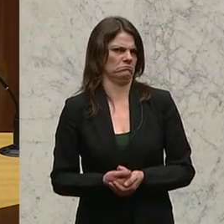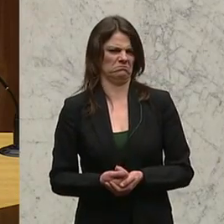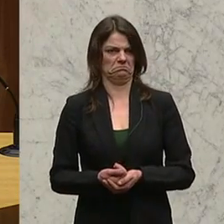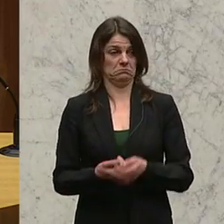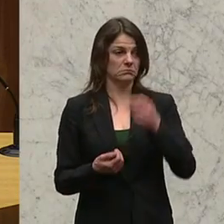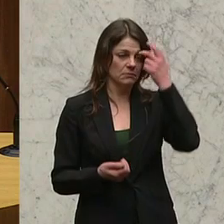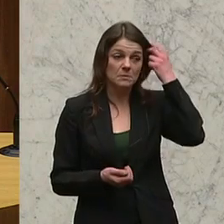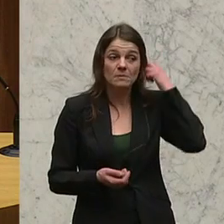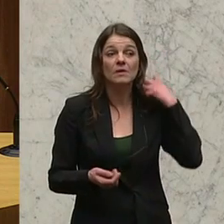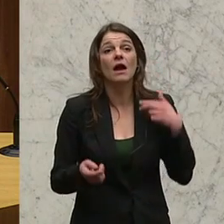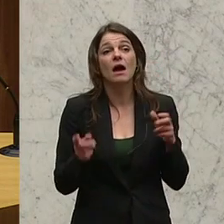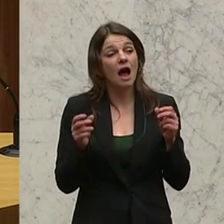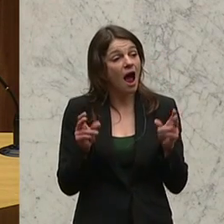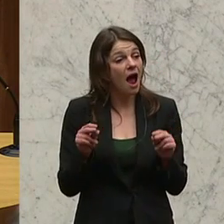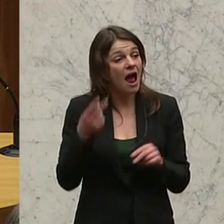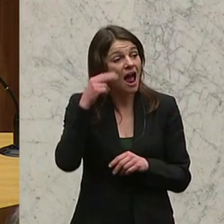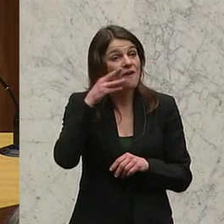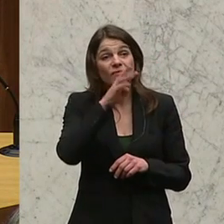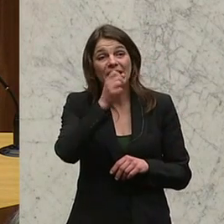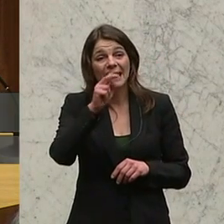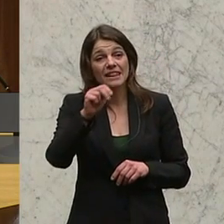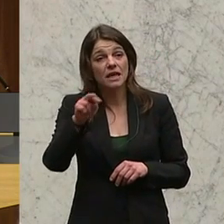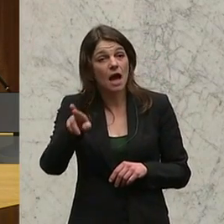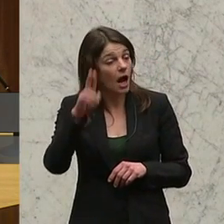Ich weiß nicht, ob es, ah, der Herr Wenninger, nicht, welcher war das?